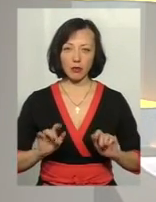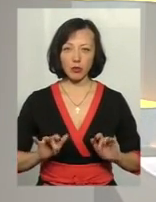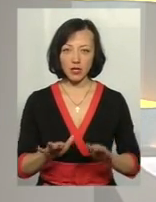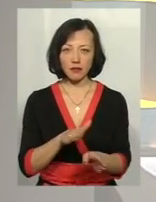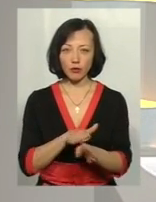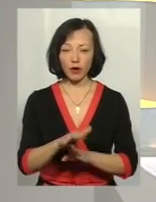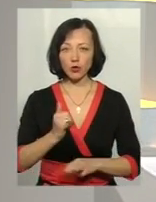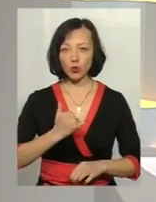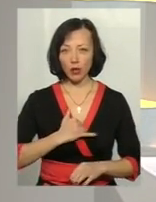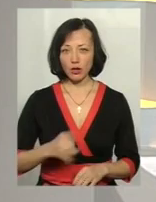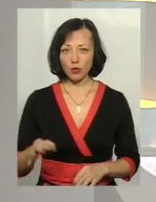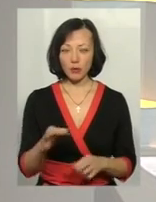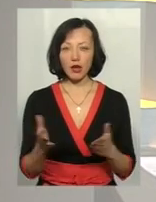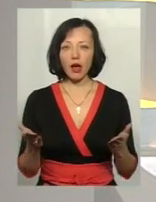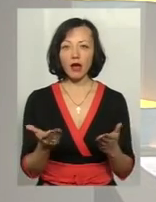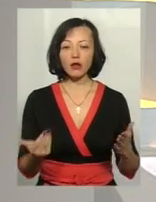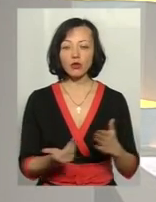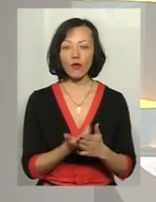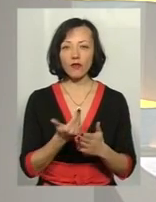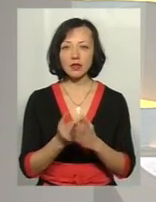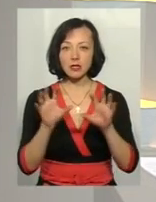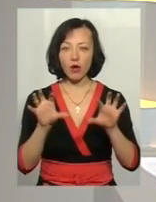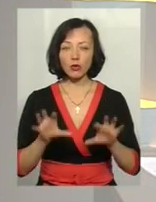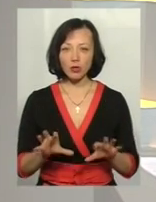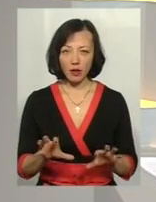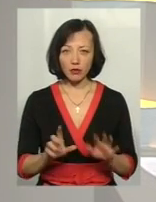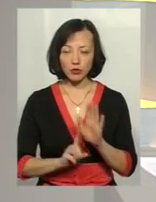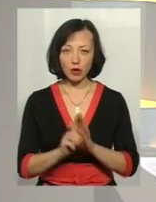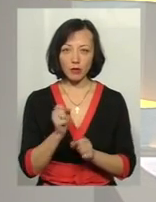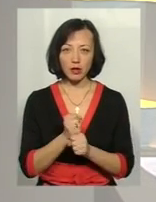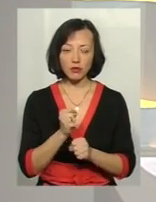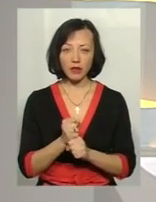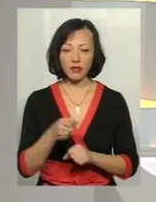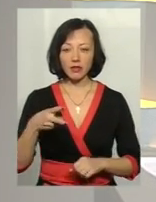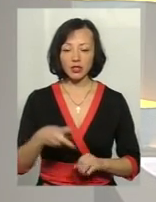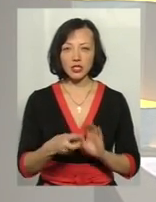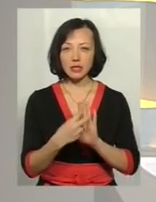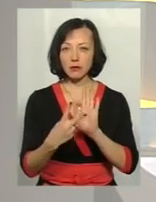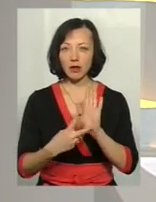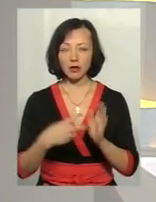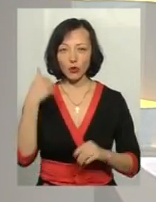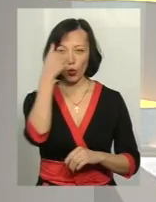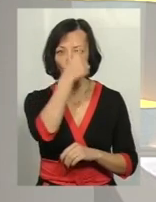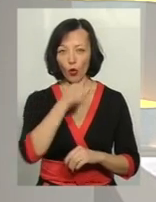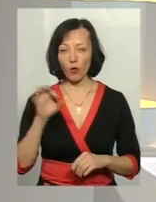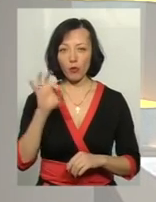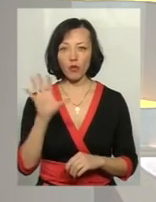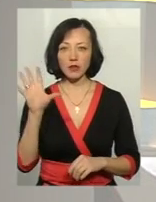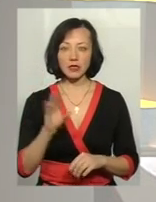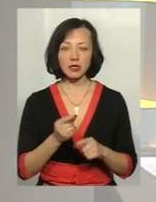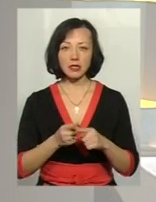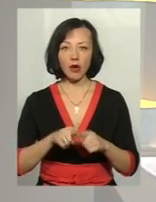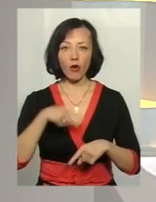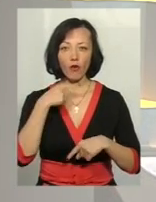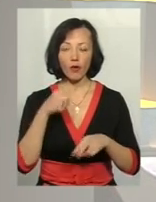в нашій області? Які новели законодавства набули чинності з 2017 року? Про це все сьогодні